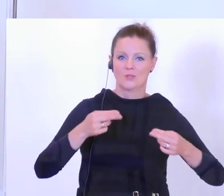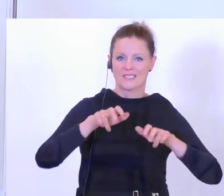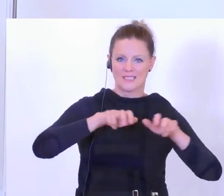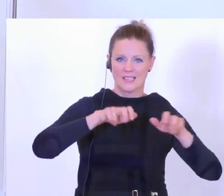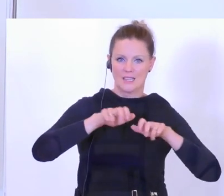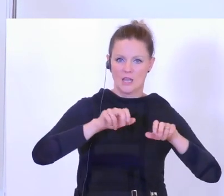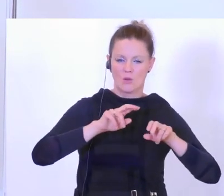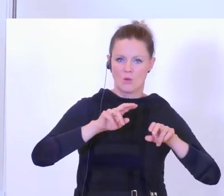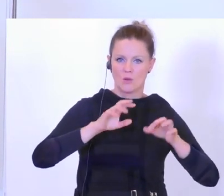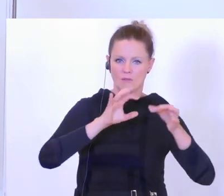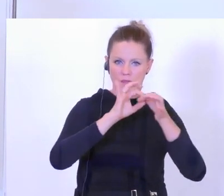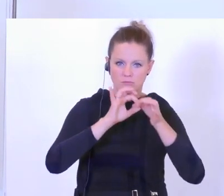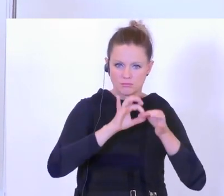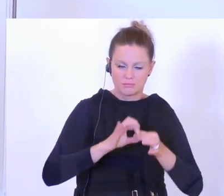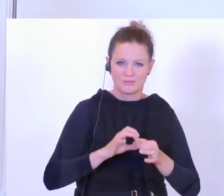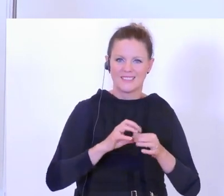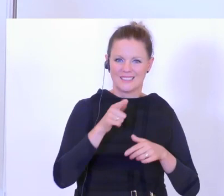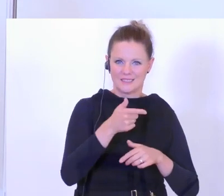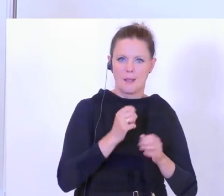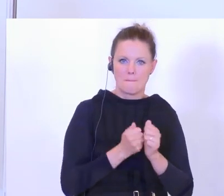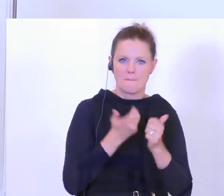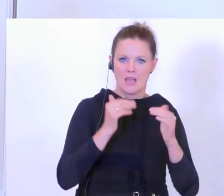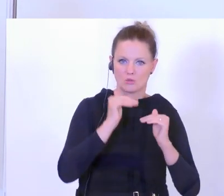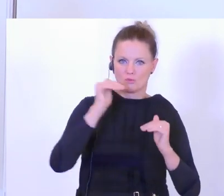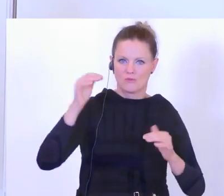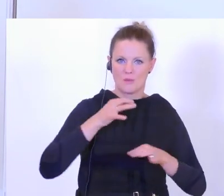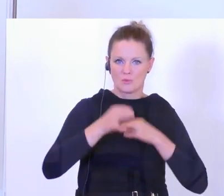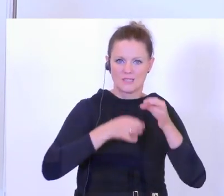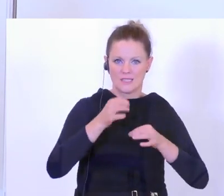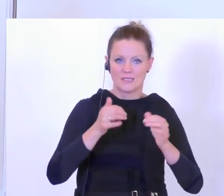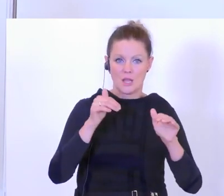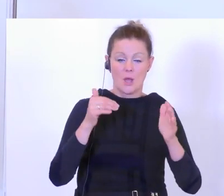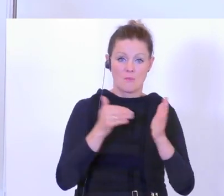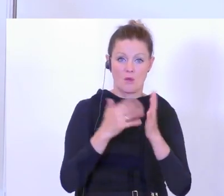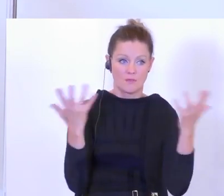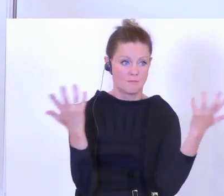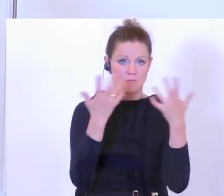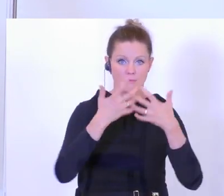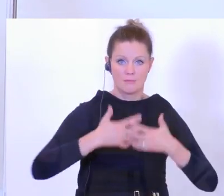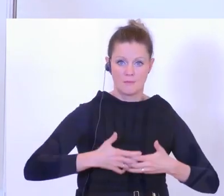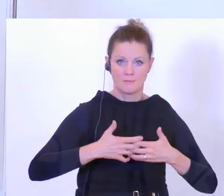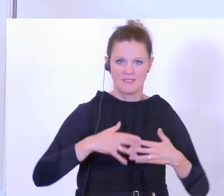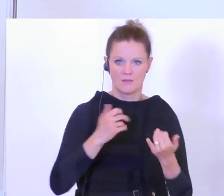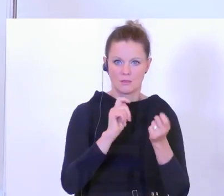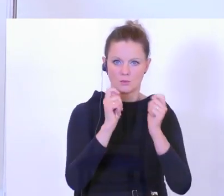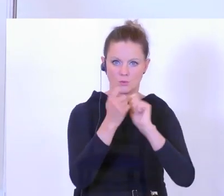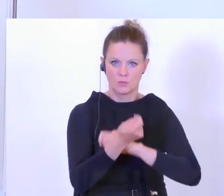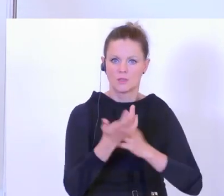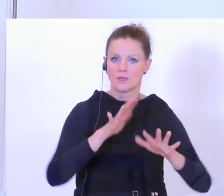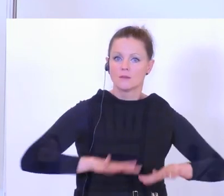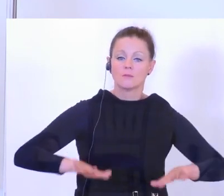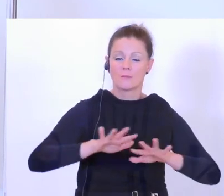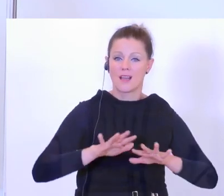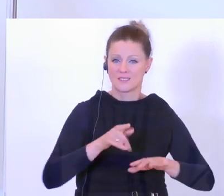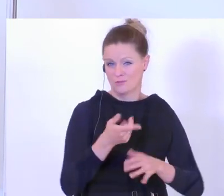Bundesregierung abgestimmt haben. Das heißt, das ist ein mehrstufiger Prozess. Das heißt, auch da braucht es einen Gleichklang, wie die sich sozusagen verändern. Und Basis ist immer,